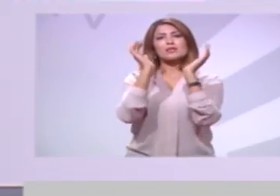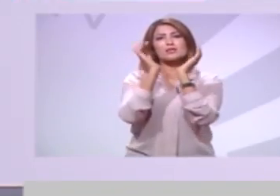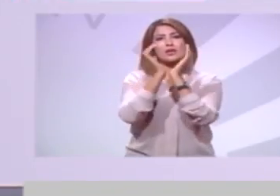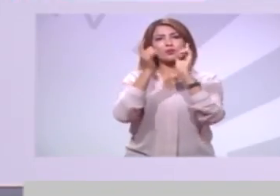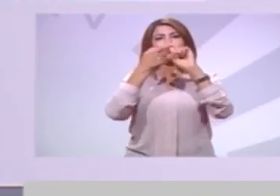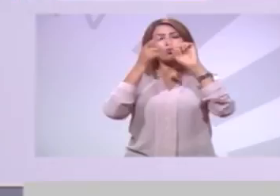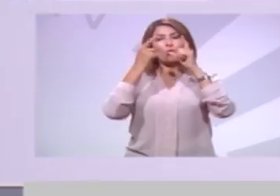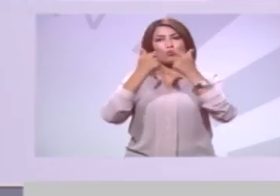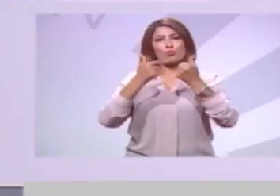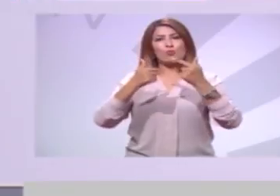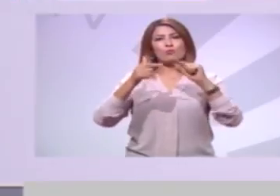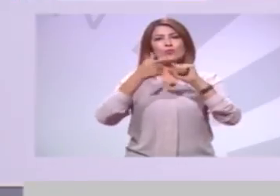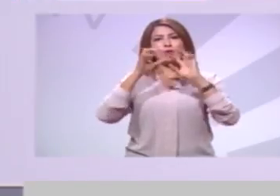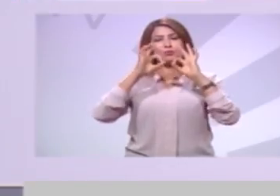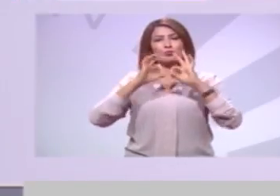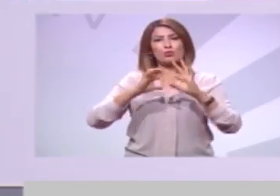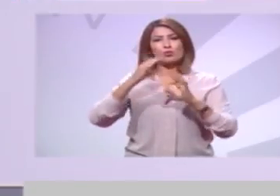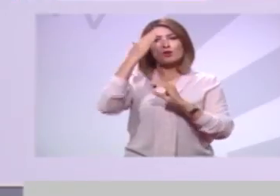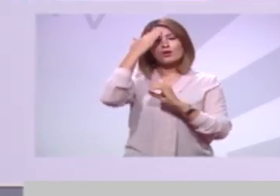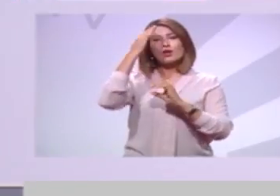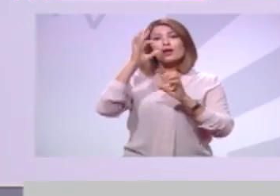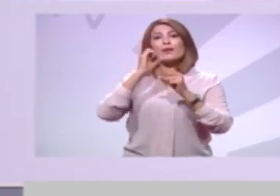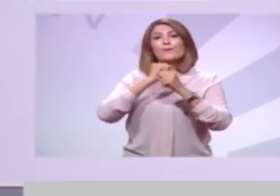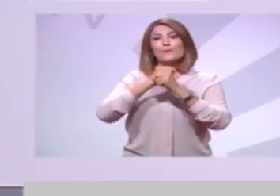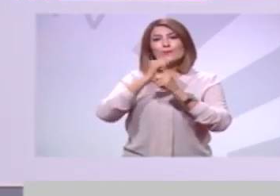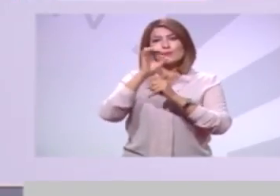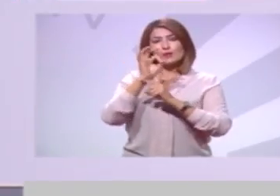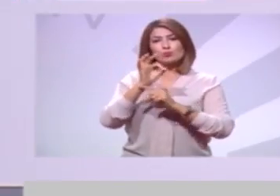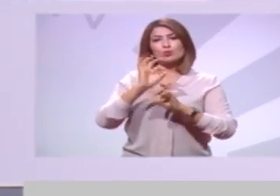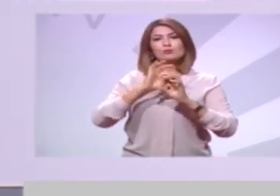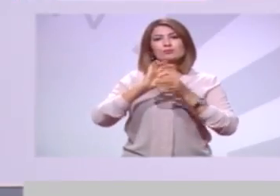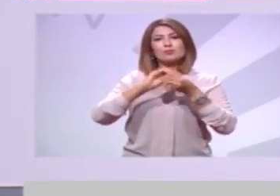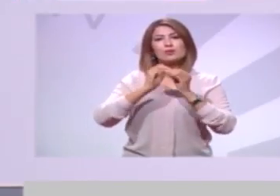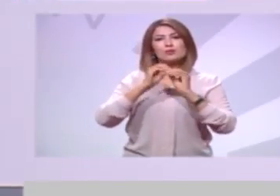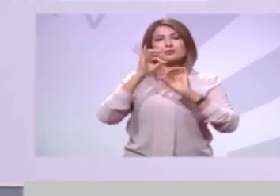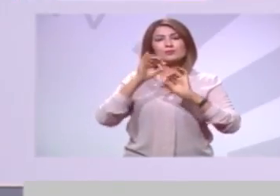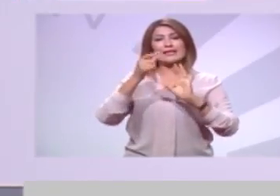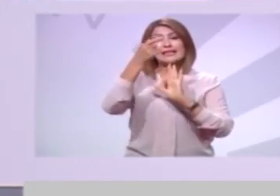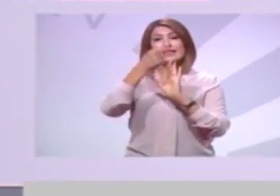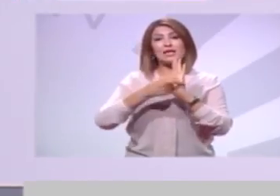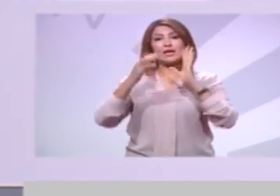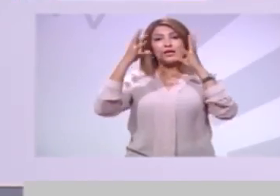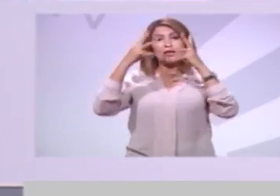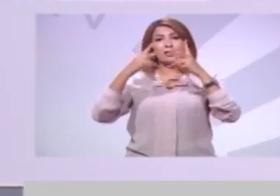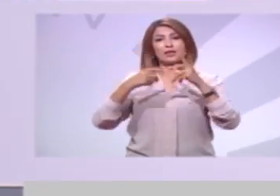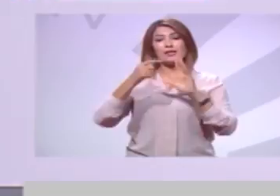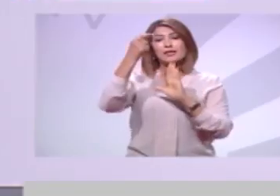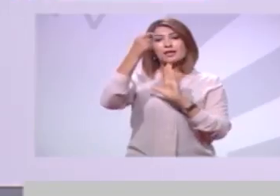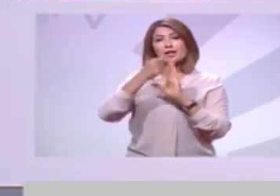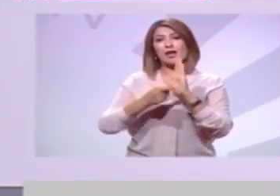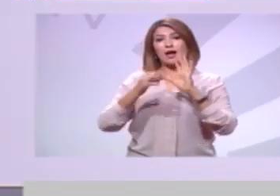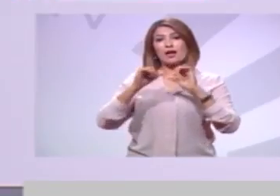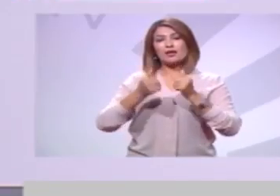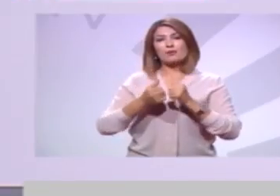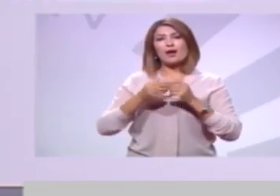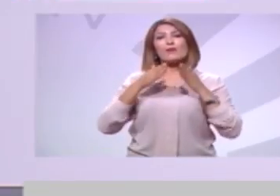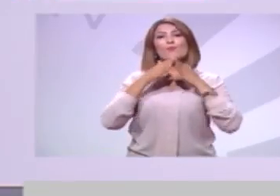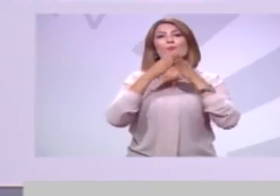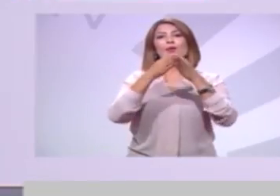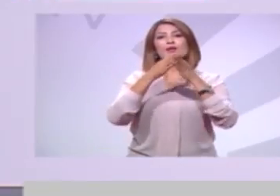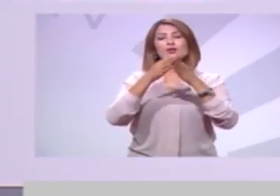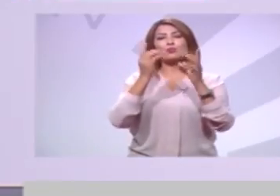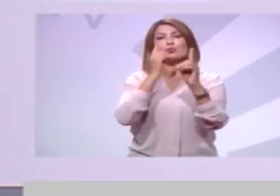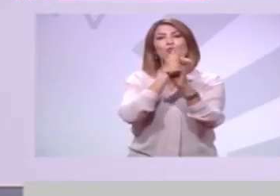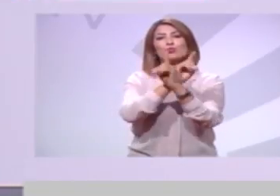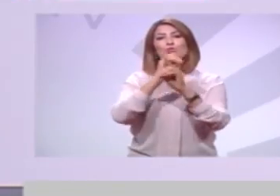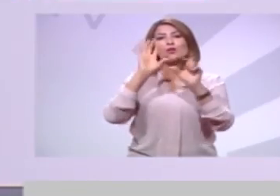كل هذه المشاغل درسناها جيدا نحن أعضاء هذه القائمة نطلب دعمكم يوم 6 أكتوبر 2019